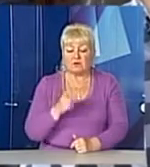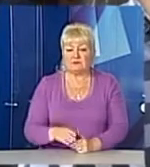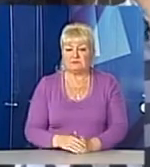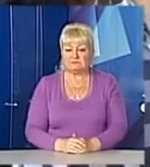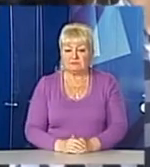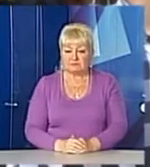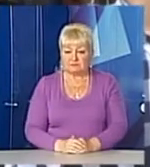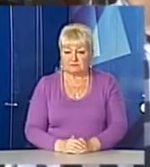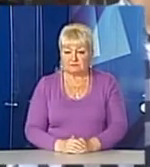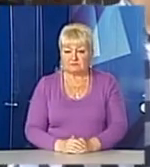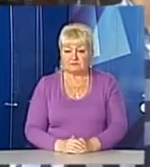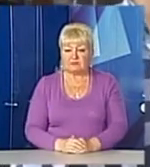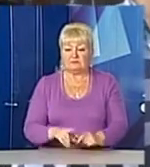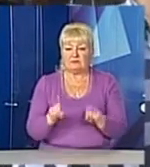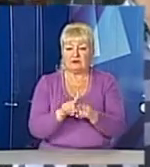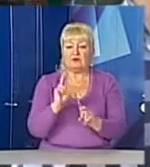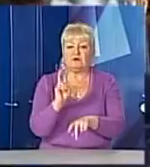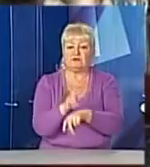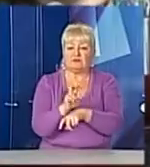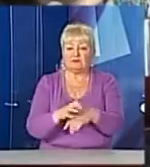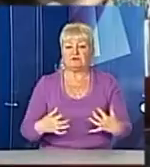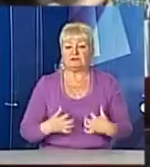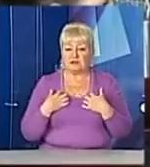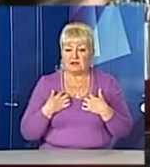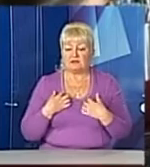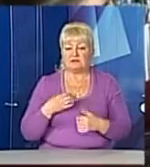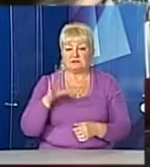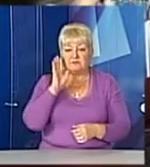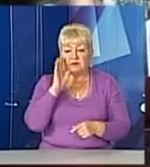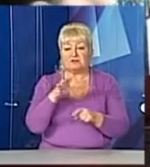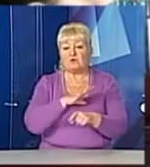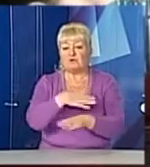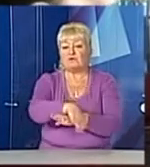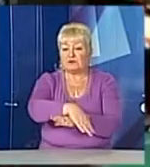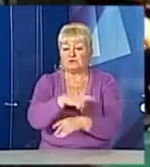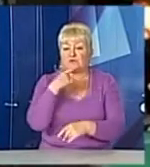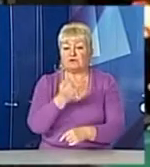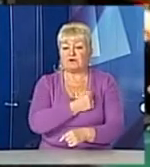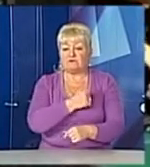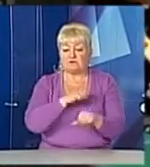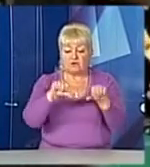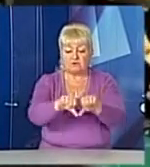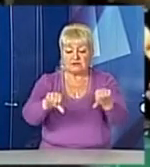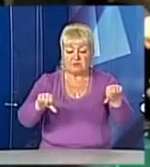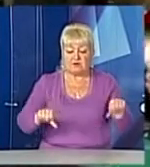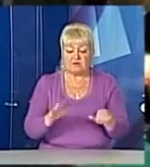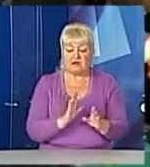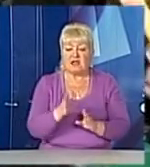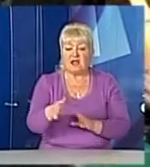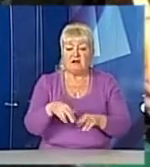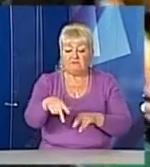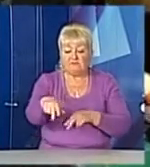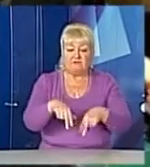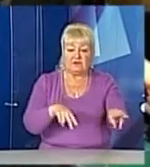відвідувачі так само переполохалися. Маркош у цей час був на вулиці. Каже, військові заблокували обидва виходи та перевіряли